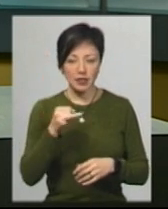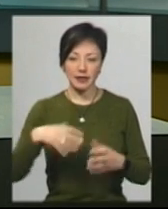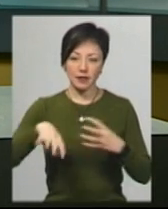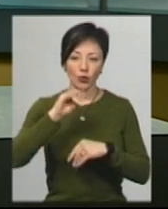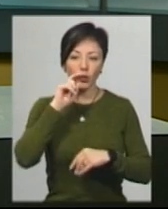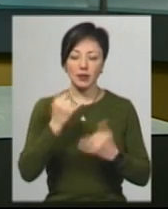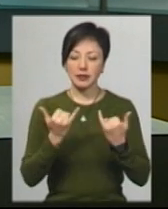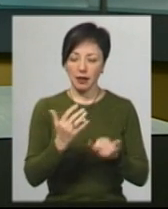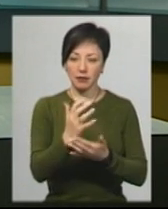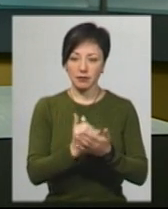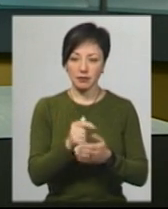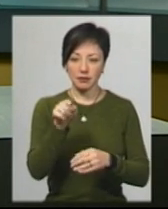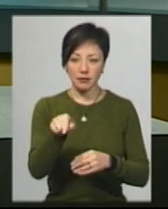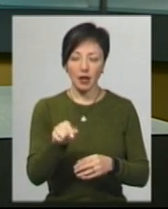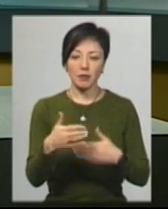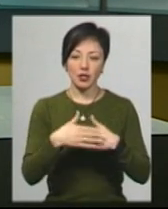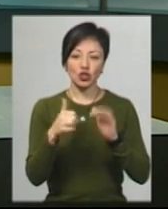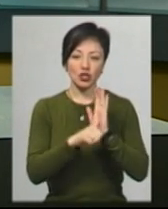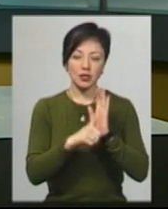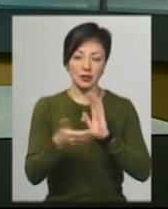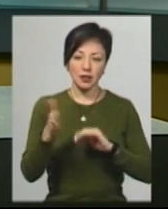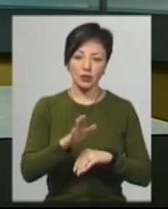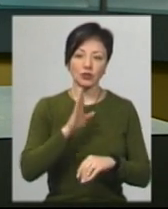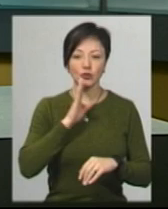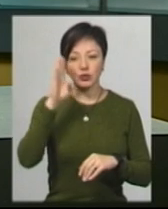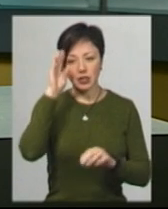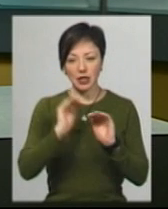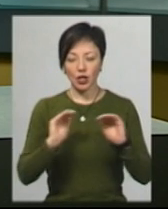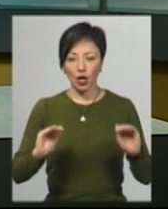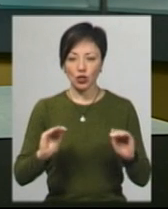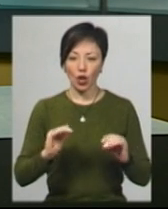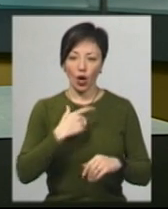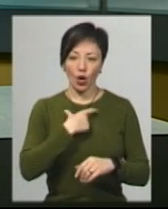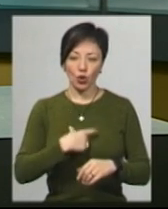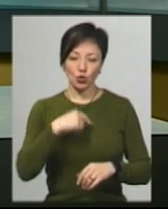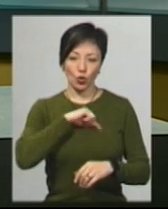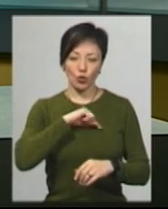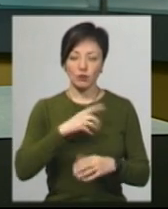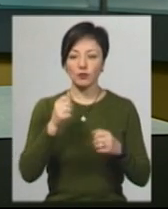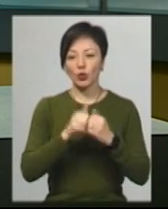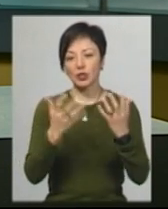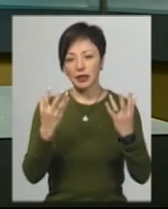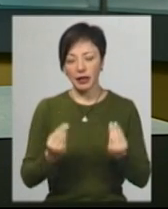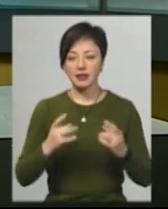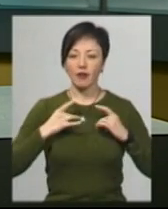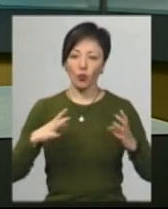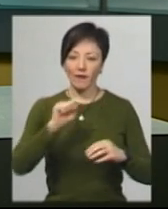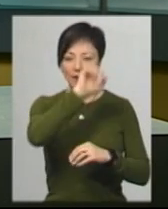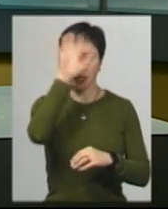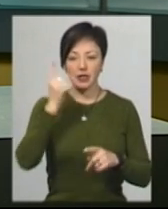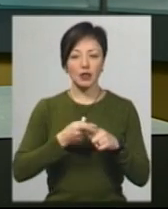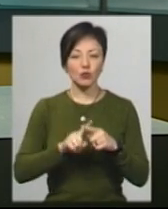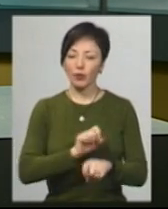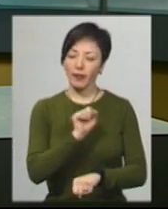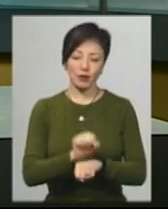Зараз у її колекції близько 60 жіночих та чоловічих і дитячих сорочок – повсякденних, святкових та весільних. Та на цьому вона